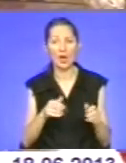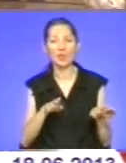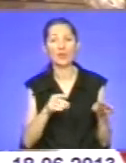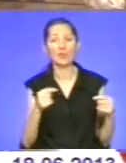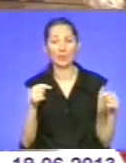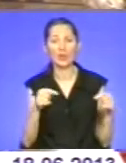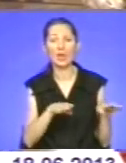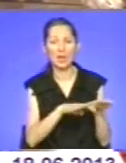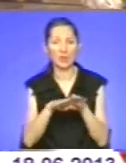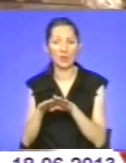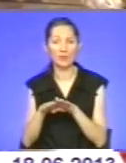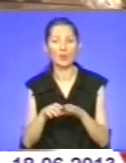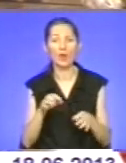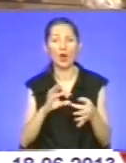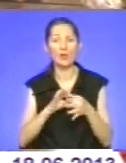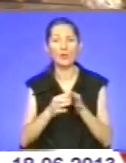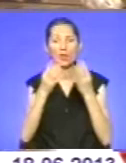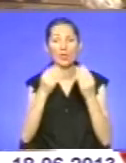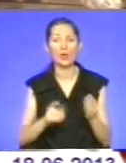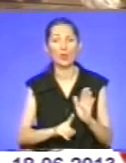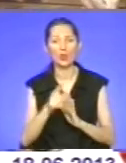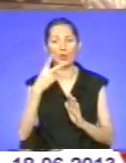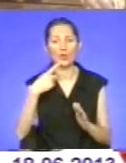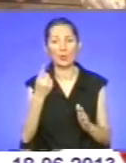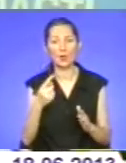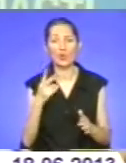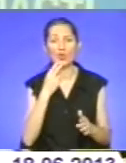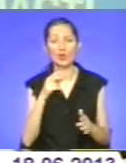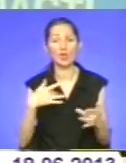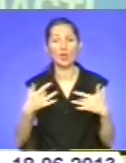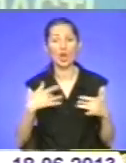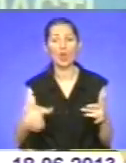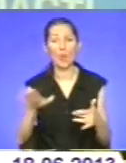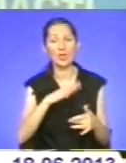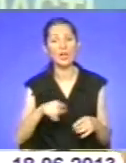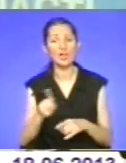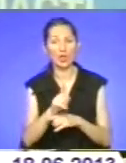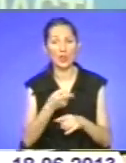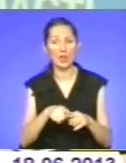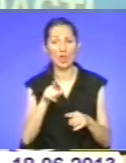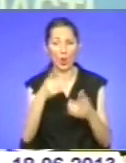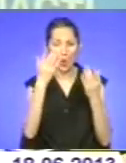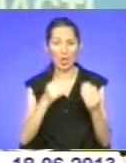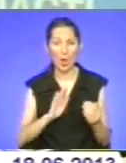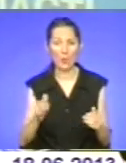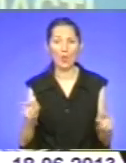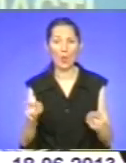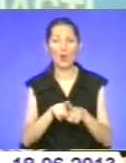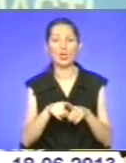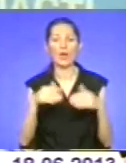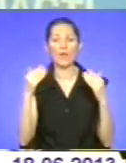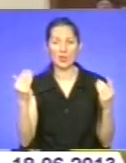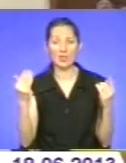Олімпійський день розпочнуть 21 червня. На театральному майдані Тернополя, який того дня буде схожий на велетенський спортивний